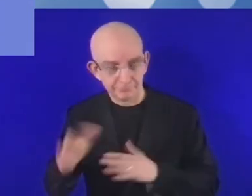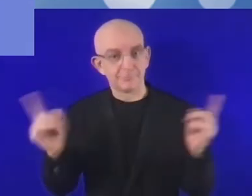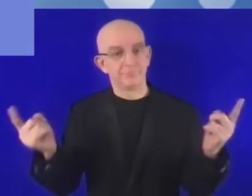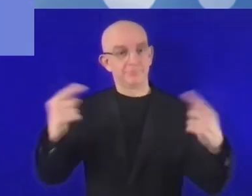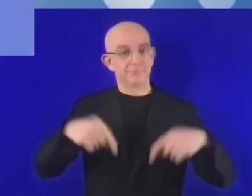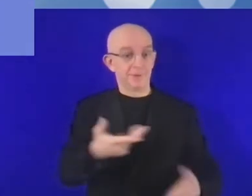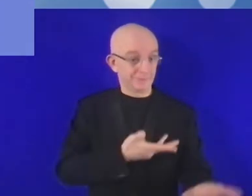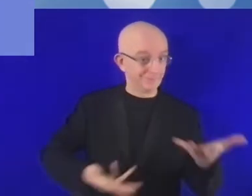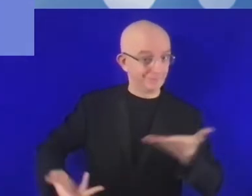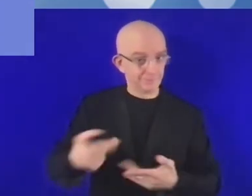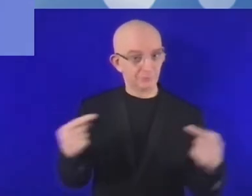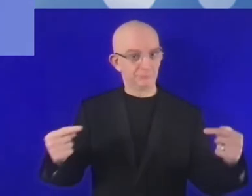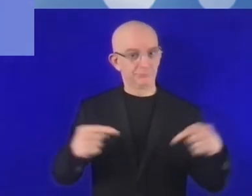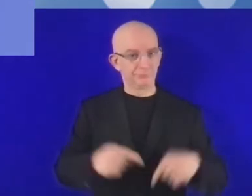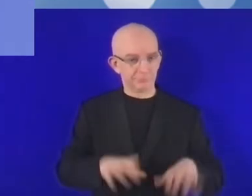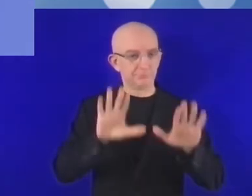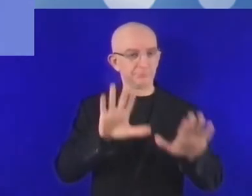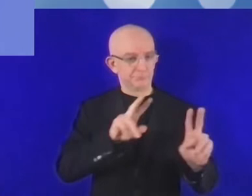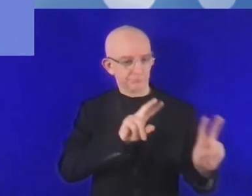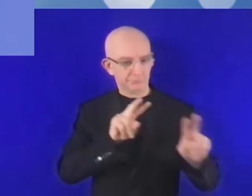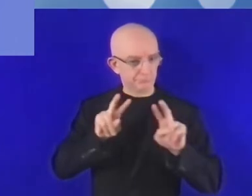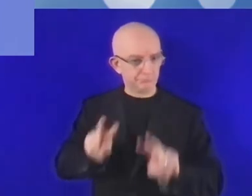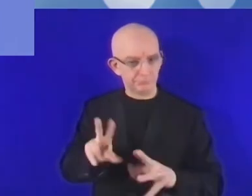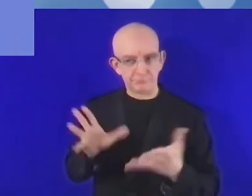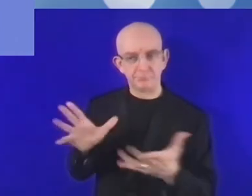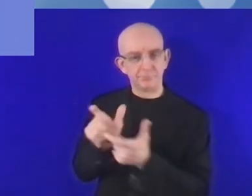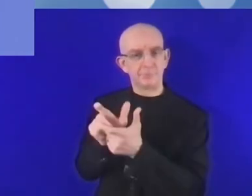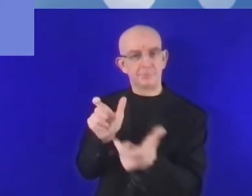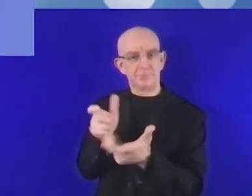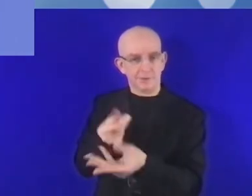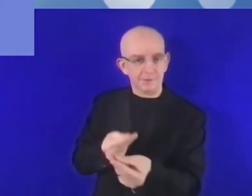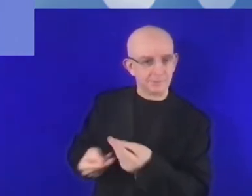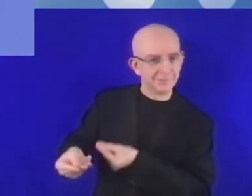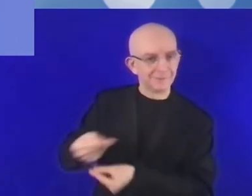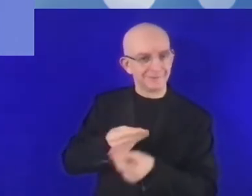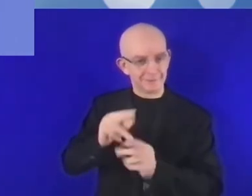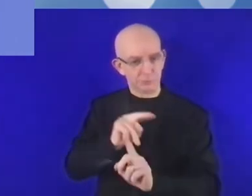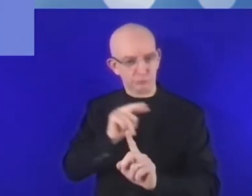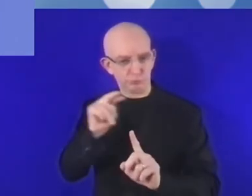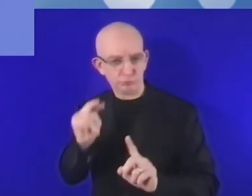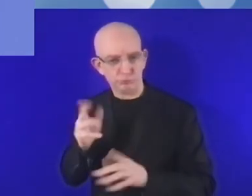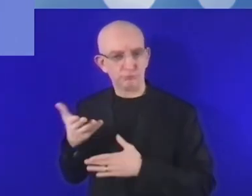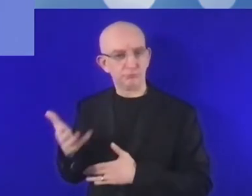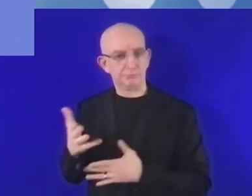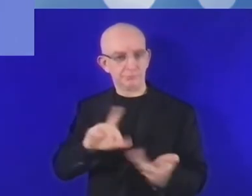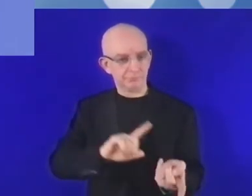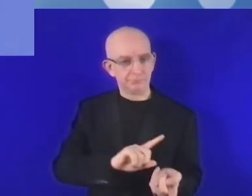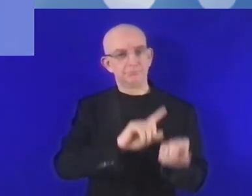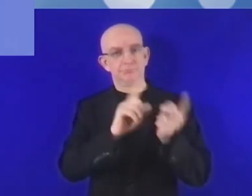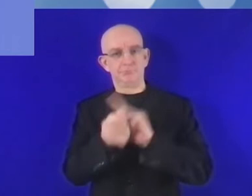przedsiębiorczemu, jeżeli chodzi o rewolucję cyfrową. Będziemy teraz pytać o